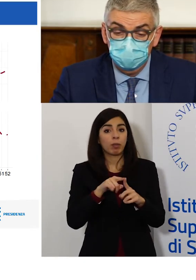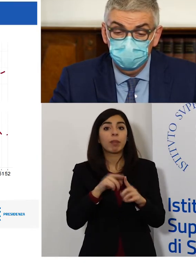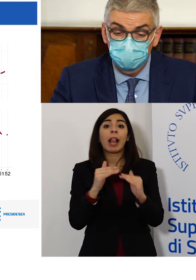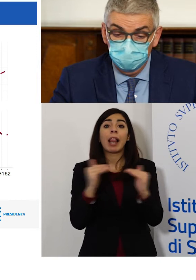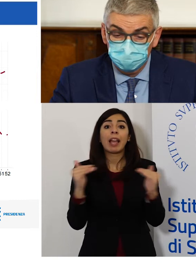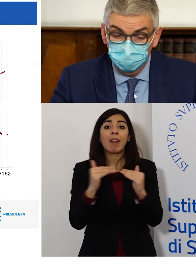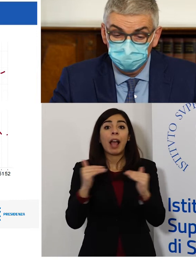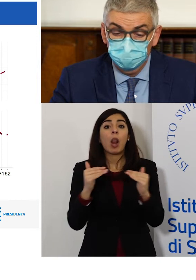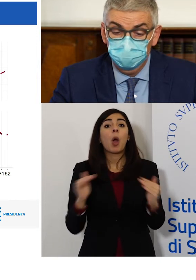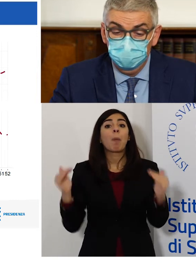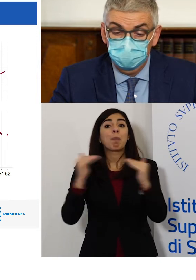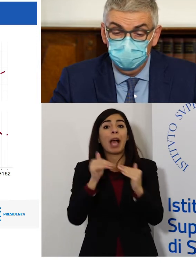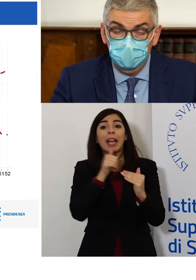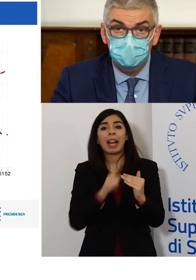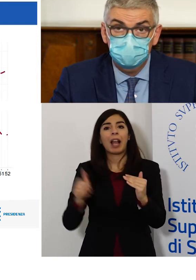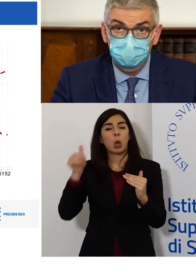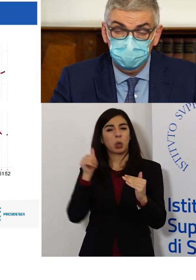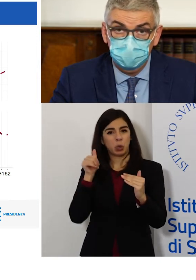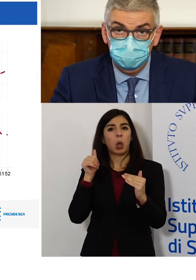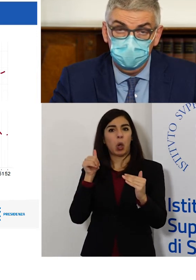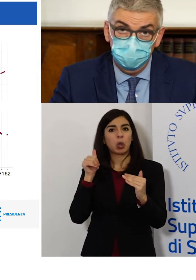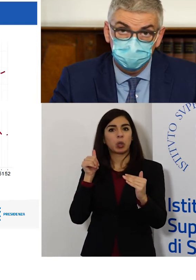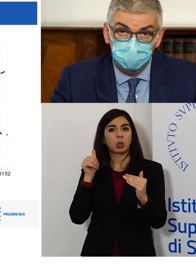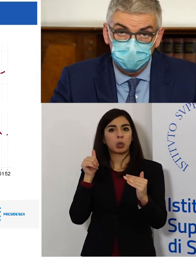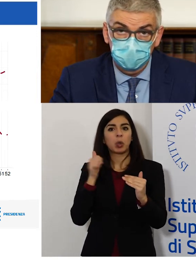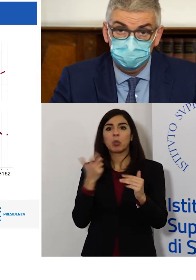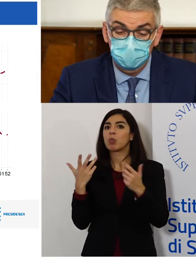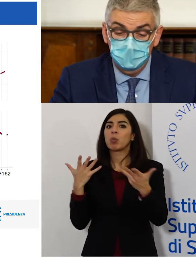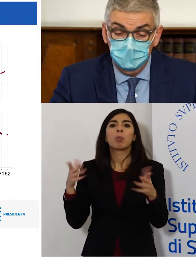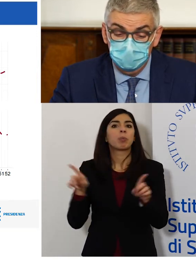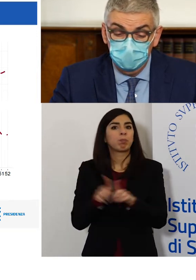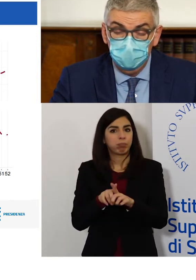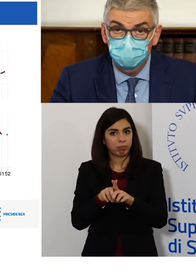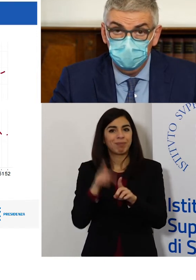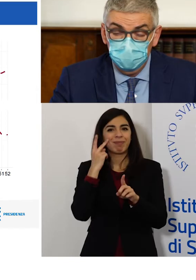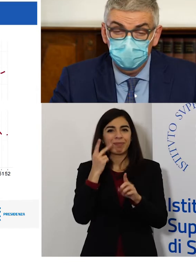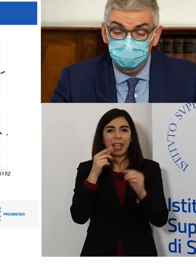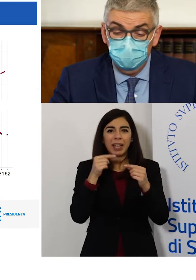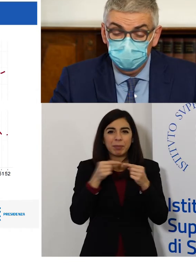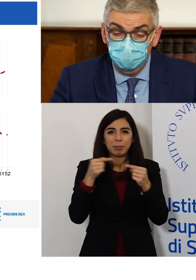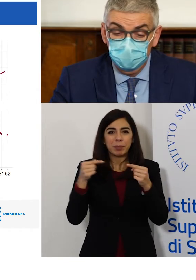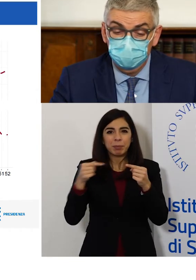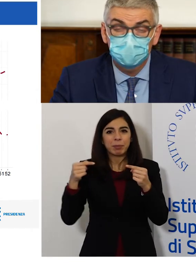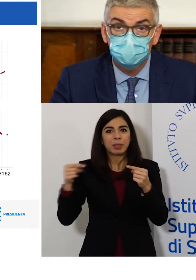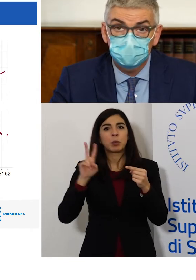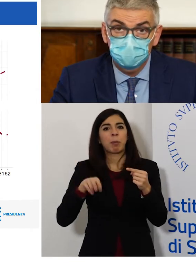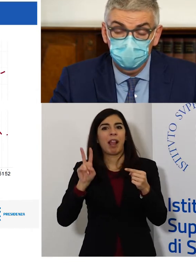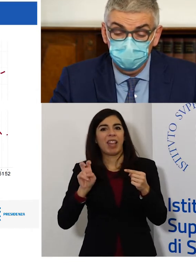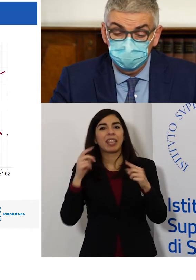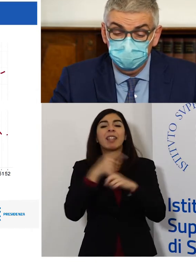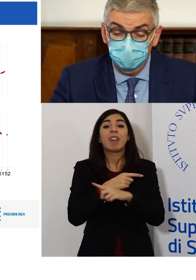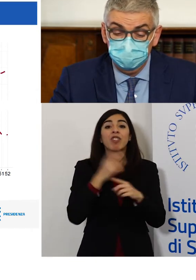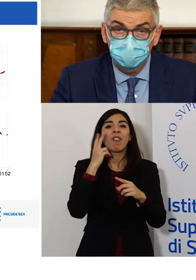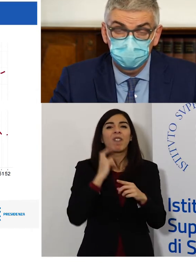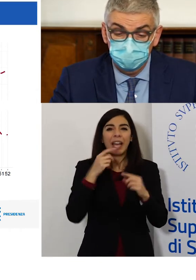notificati l'anno scorso. Come vedete, la linea tratteggiata rappresenta i casi del 2020, la linea verde continua